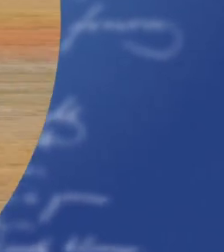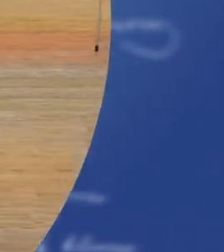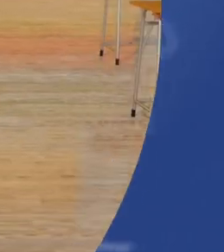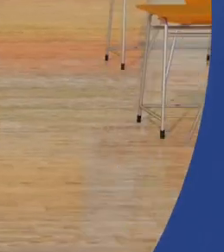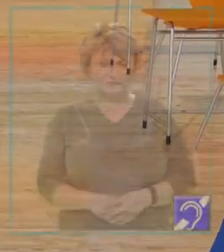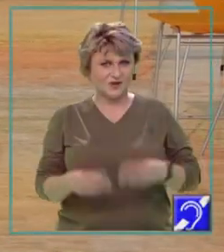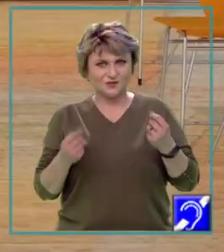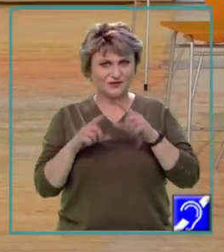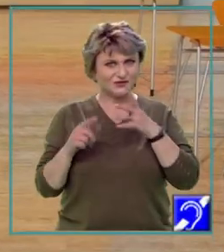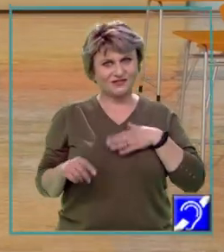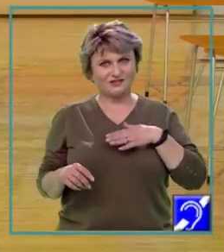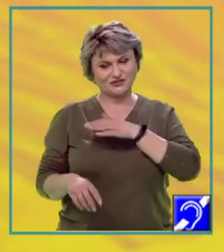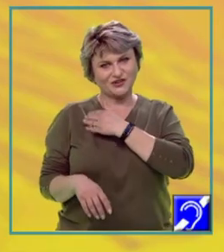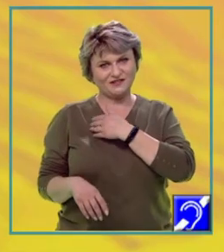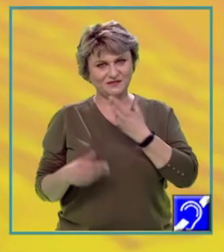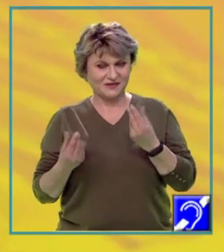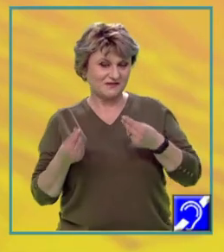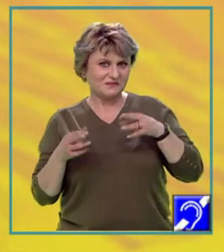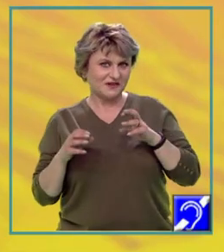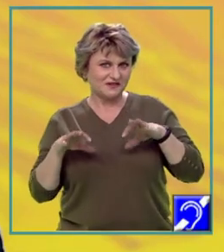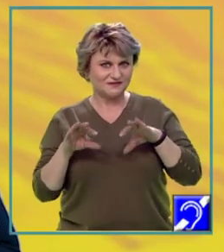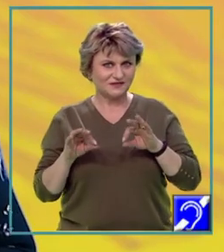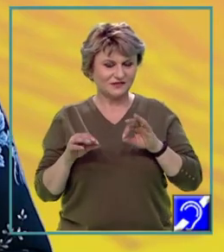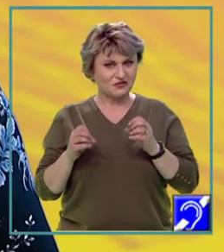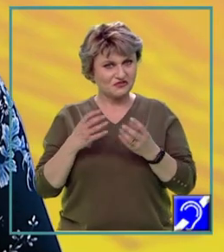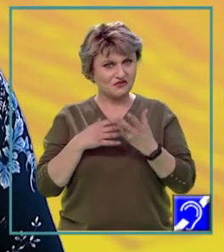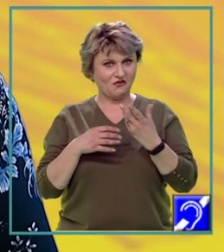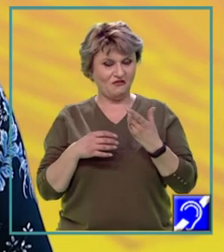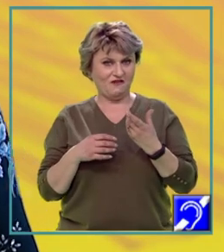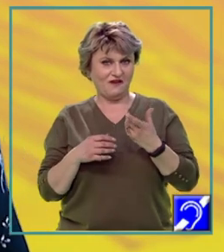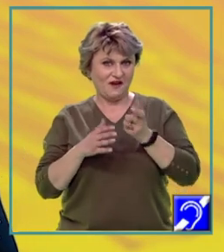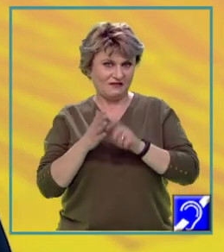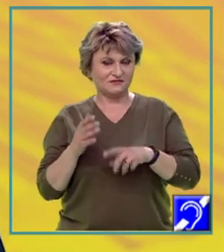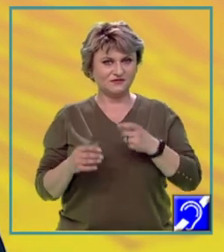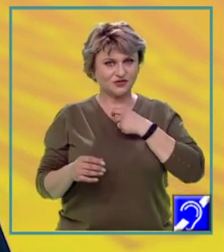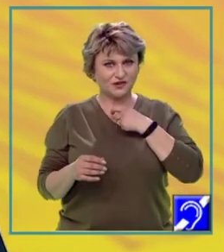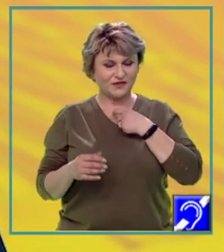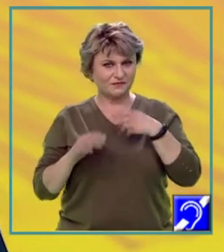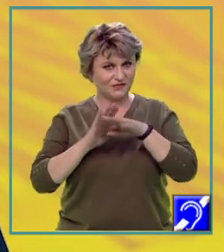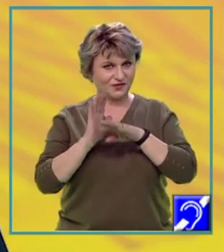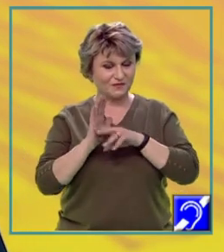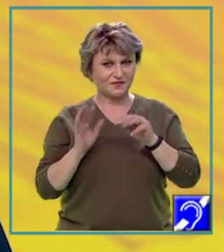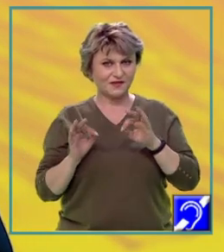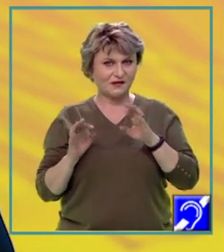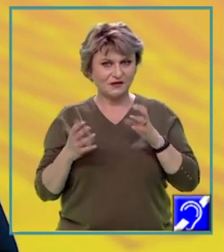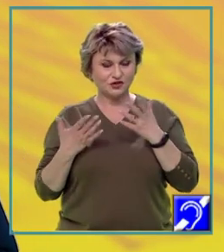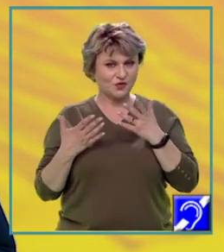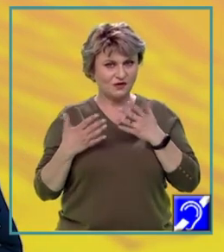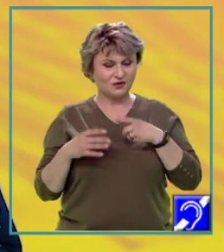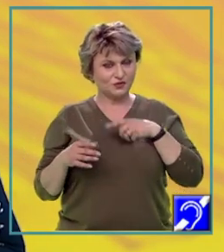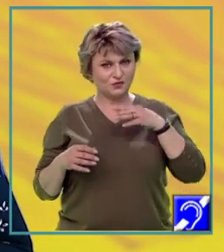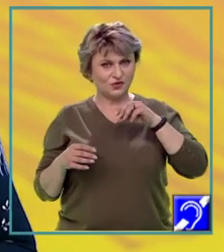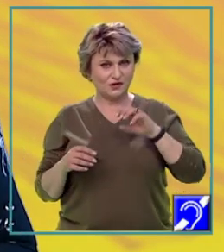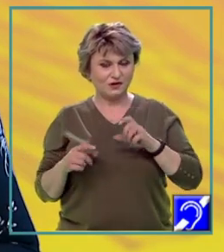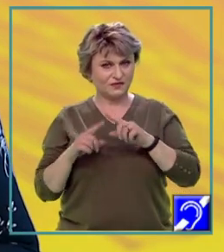Bună ziua, dragi elevi! Bine v-am regăsit la o nouă lecție de geografie în cadrul programului Teleșcoala. Sunt Monica